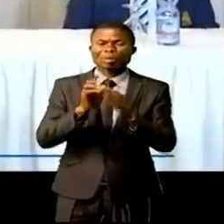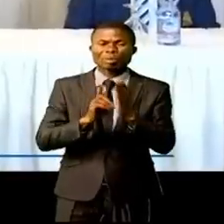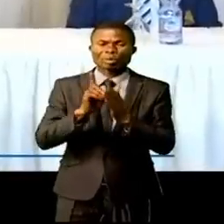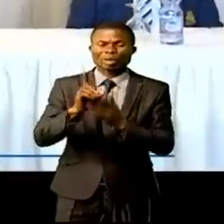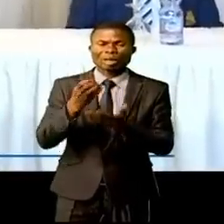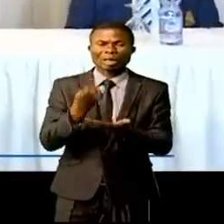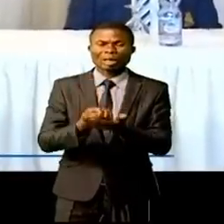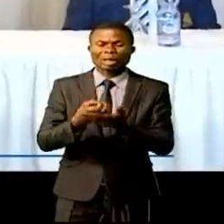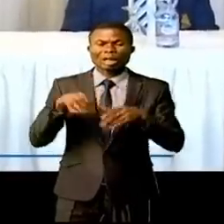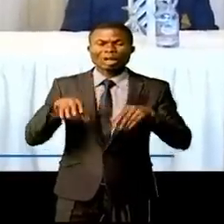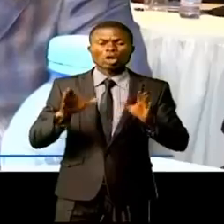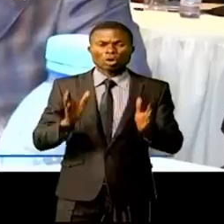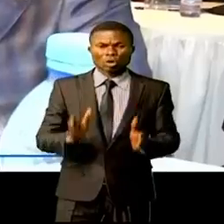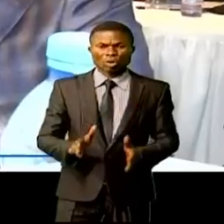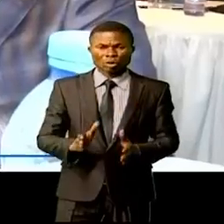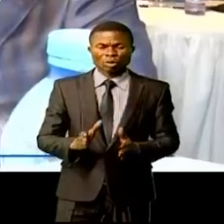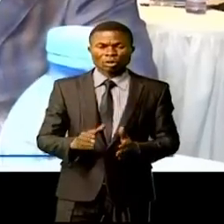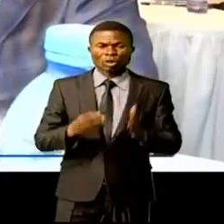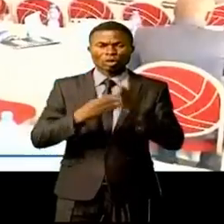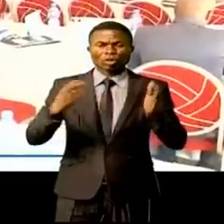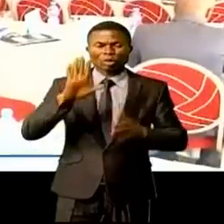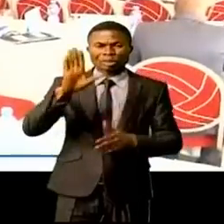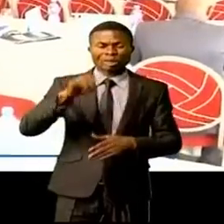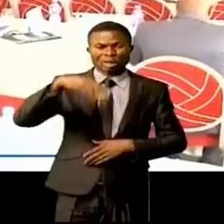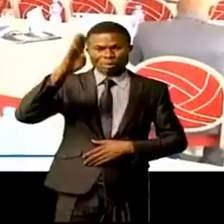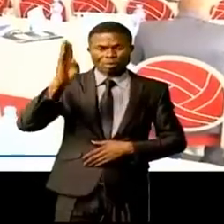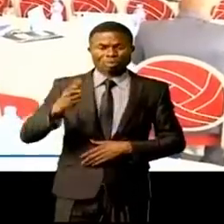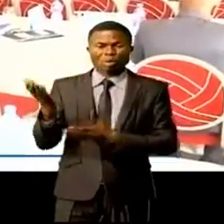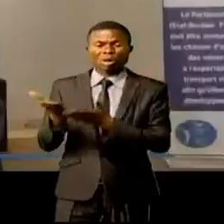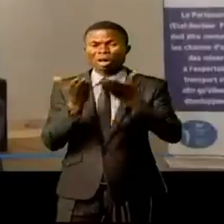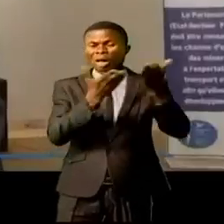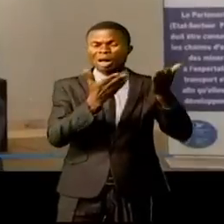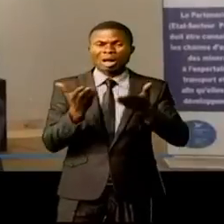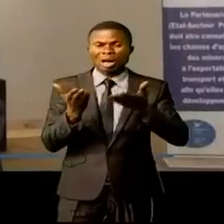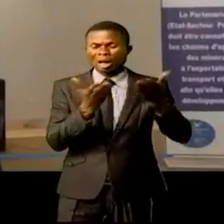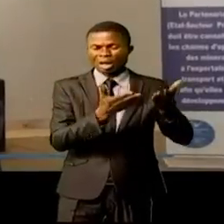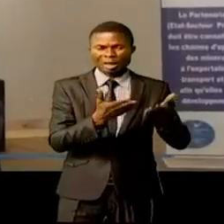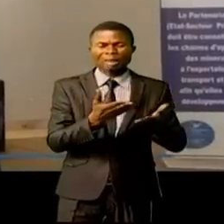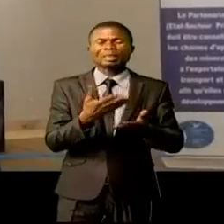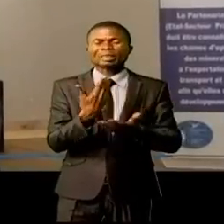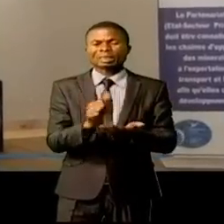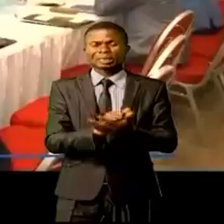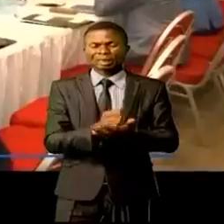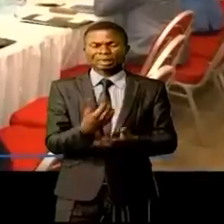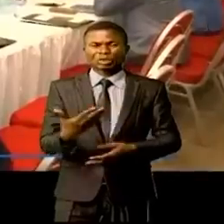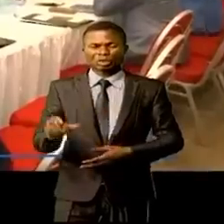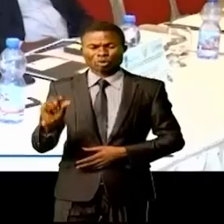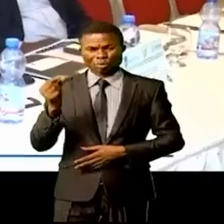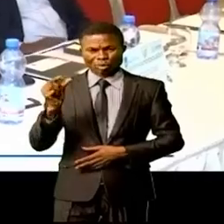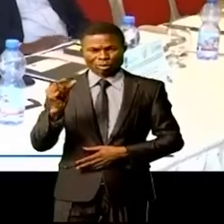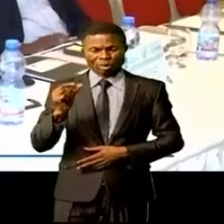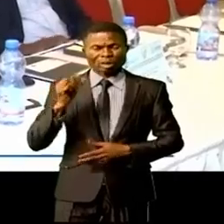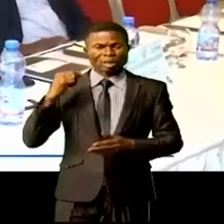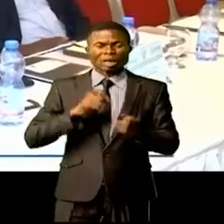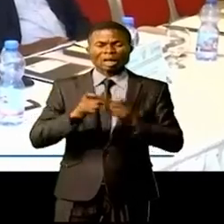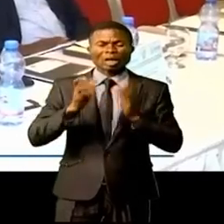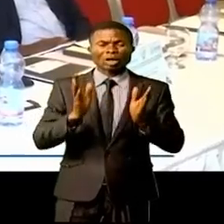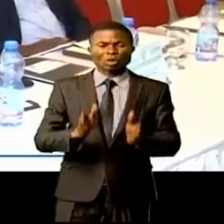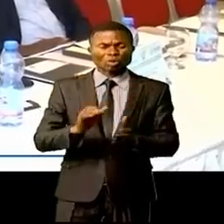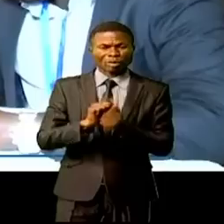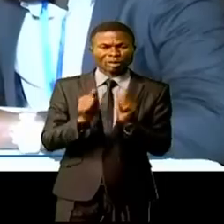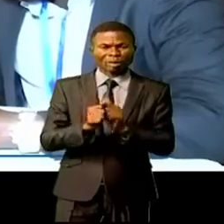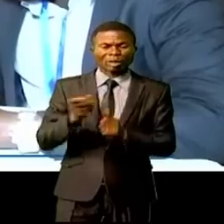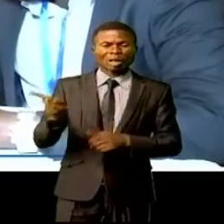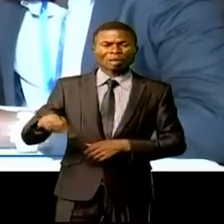'économie congolaise car 95% de ces exportations sont des matières premières. Cependant, la gouvernance de ces secteurs dans les